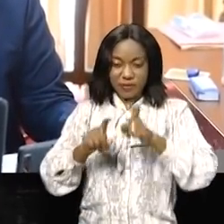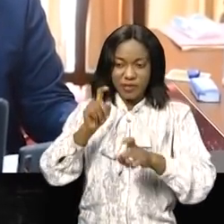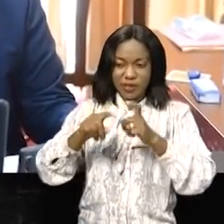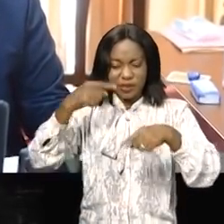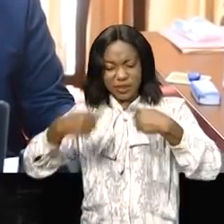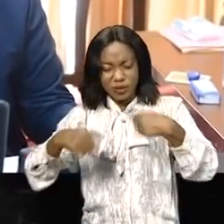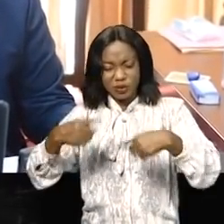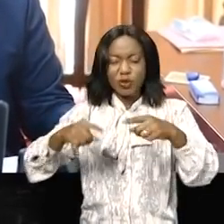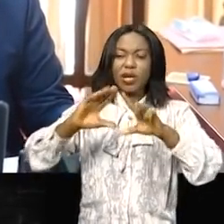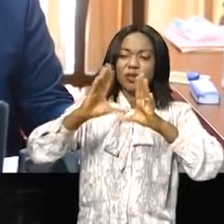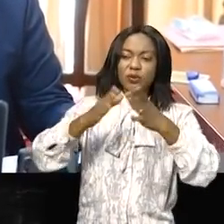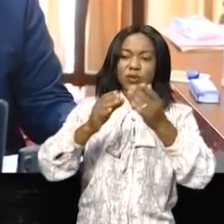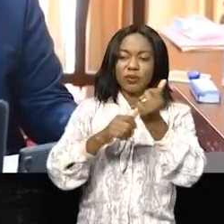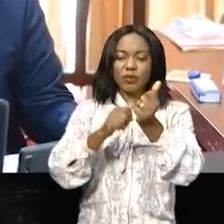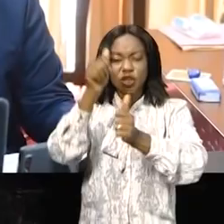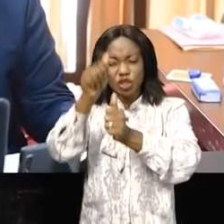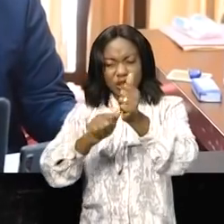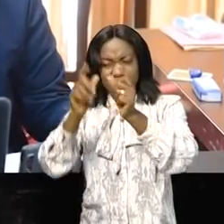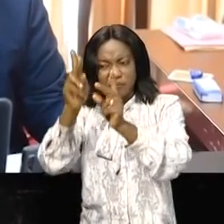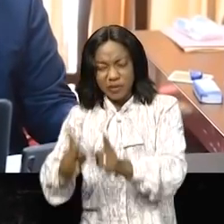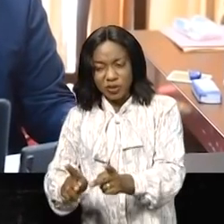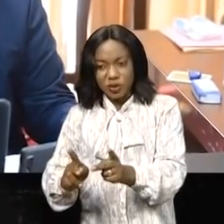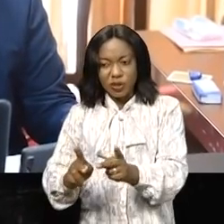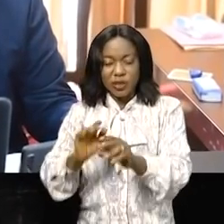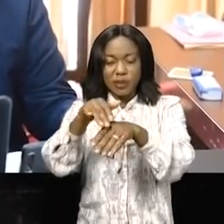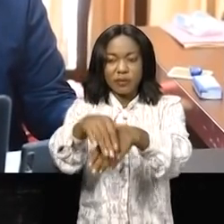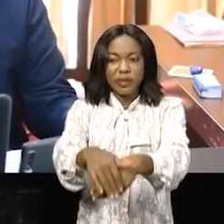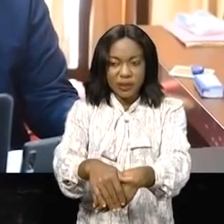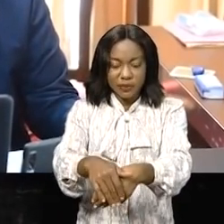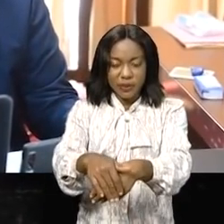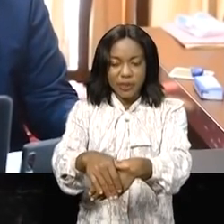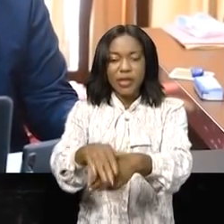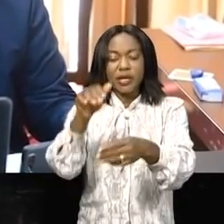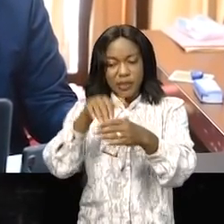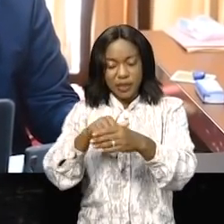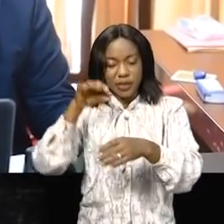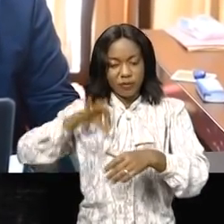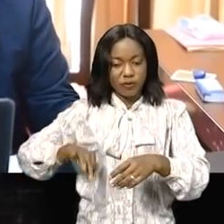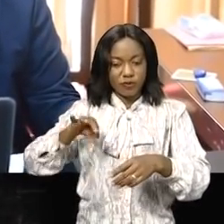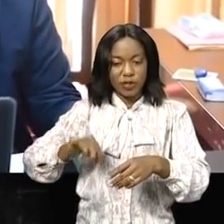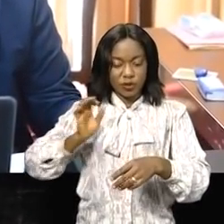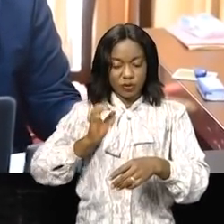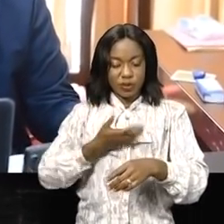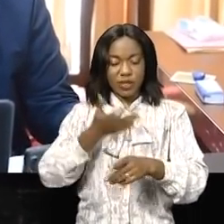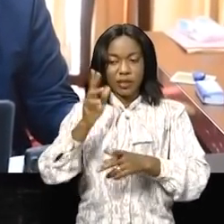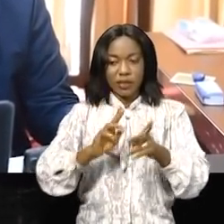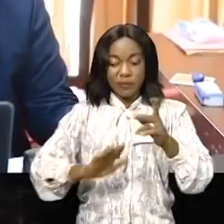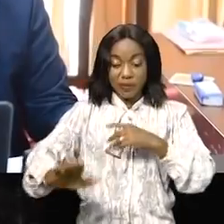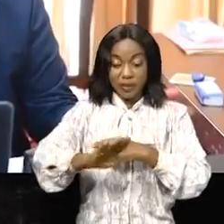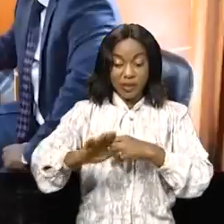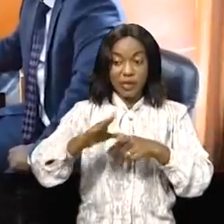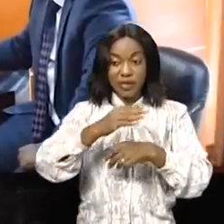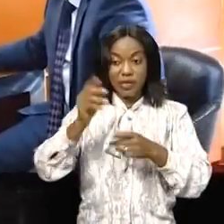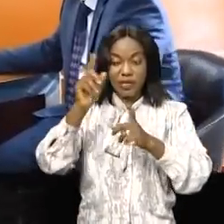tous et à chacun d'entre nous de participer activement pour l'intérêt de nos pays et de l